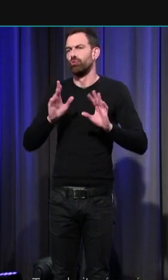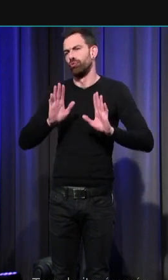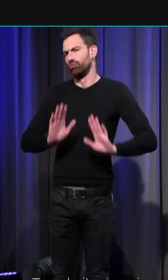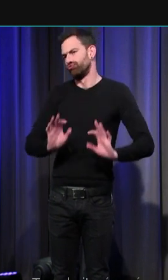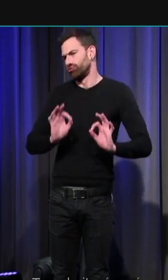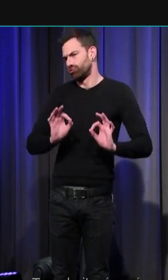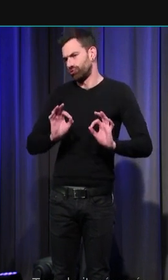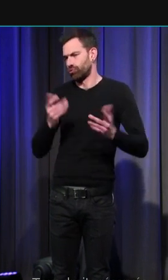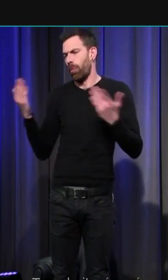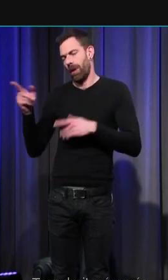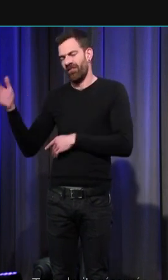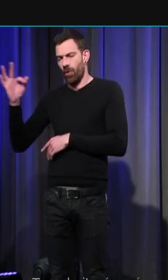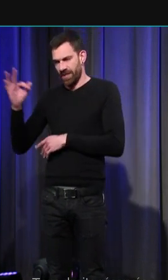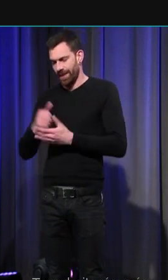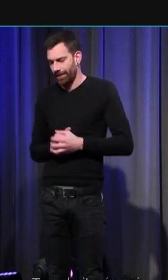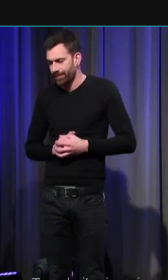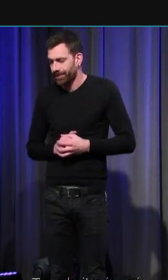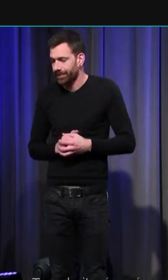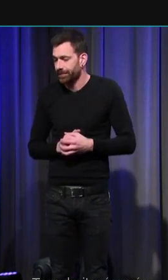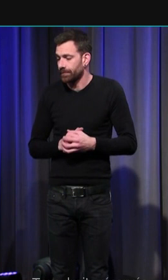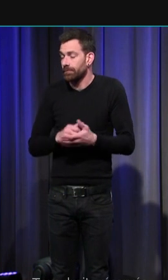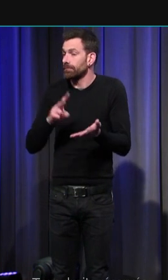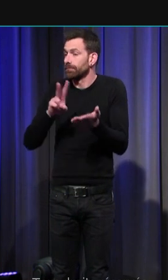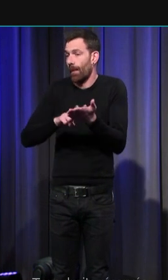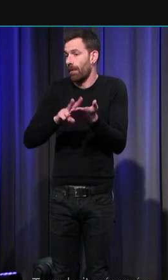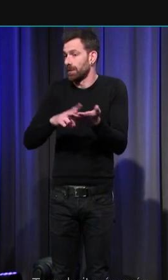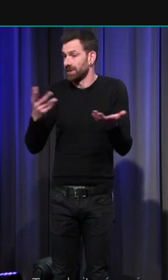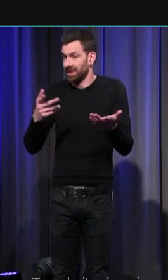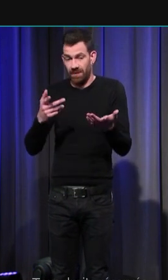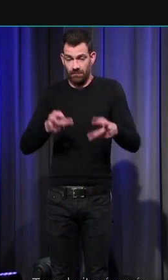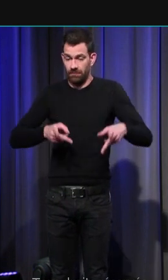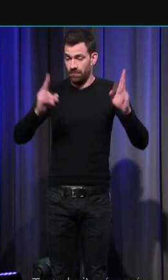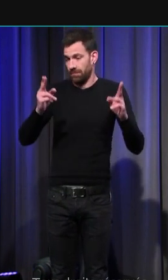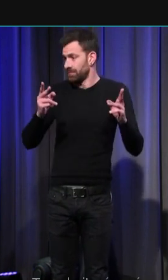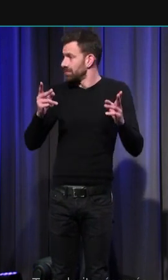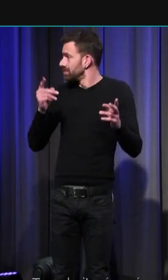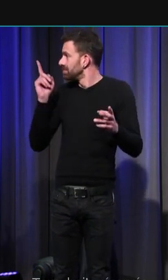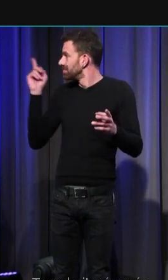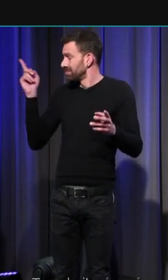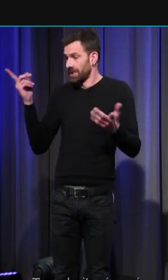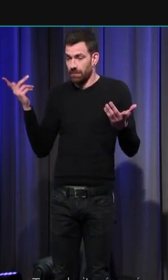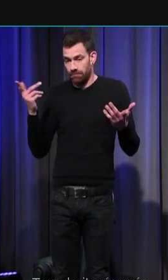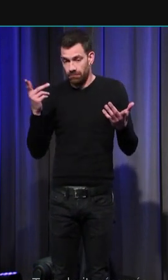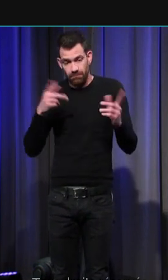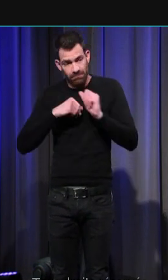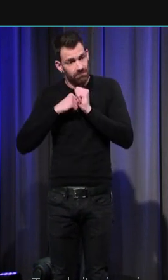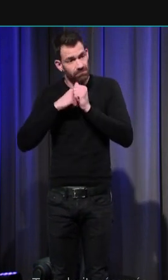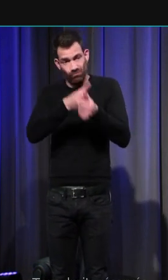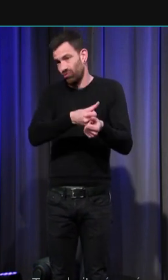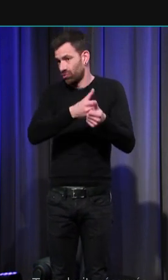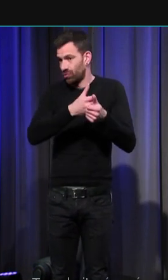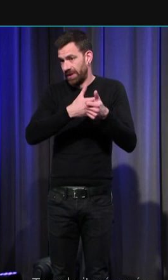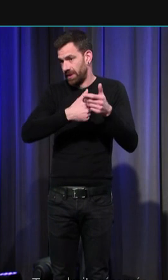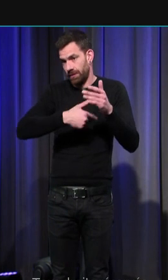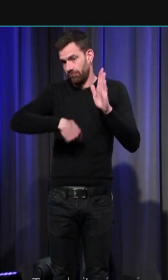Froissart car en réalité tout ce qui se passe dans cette scène répond à une